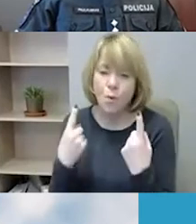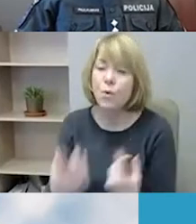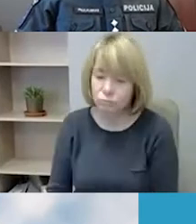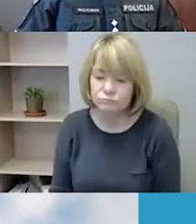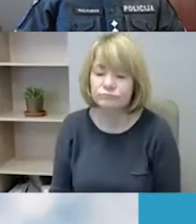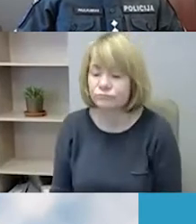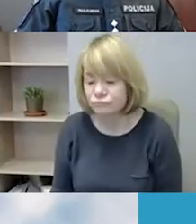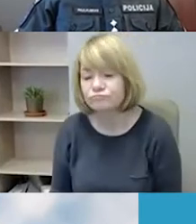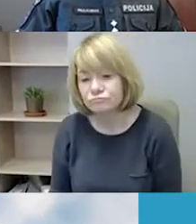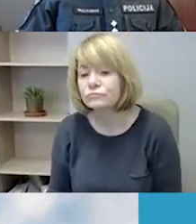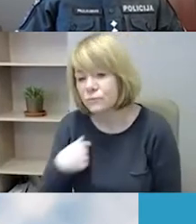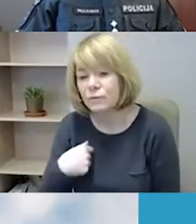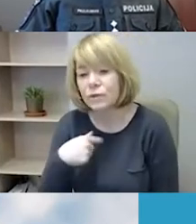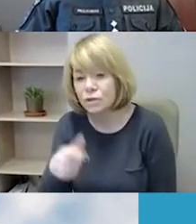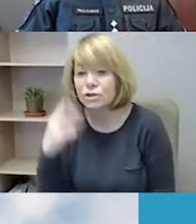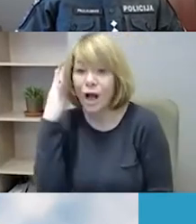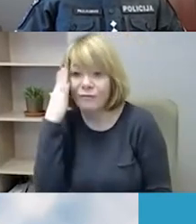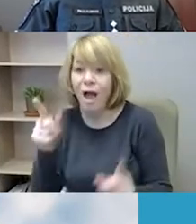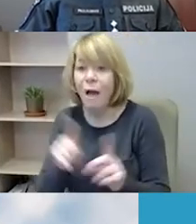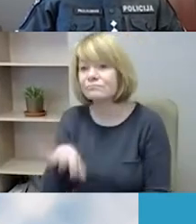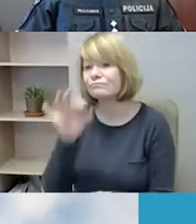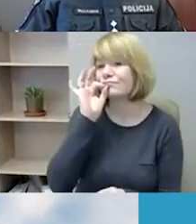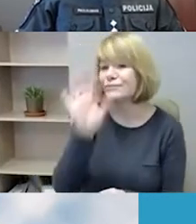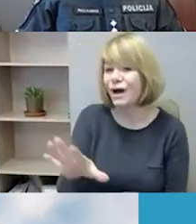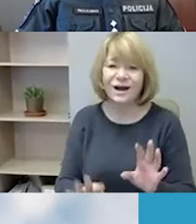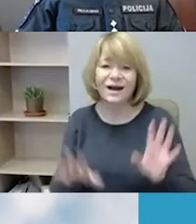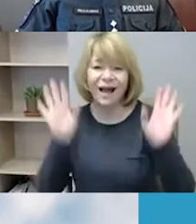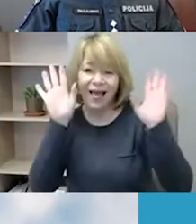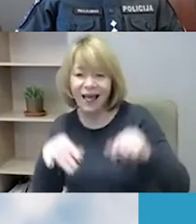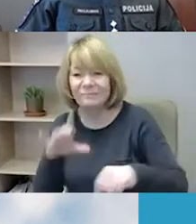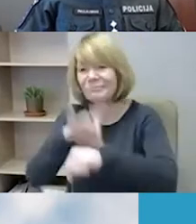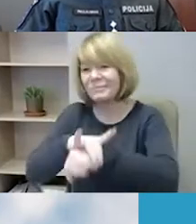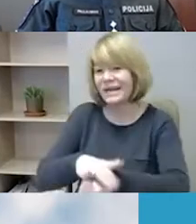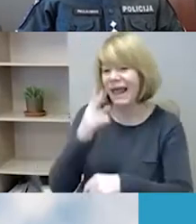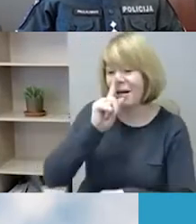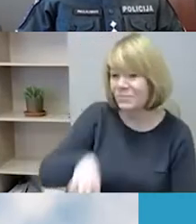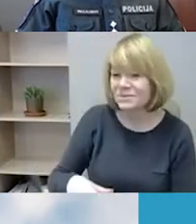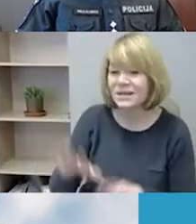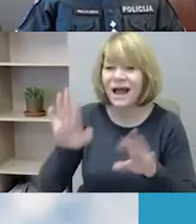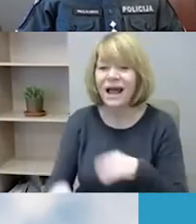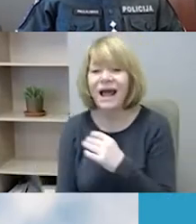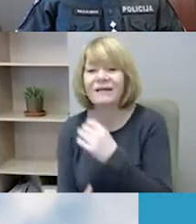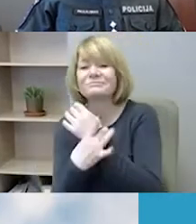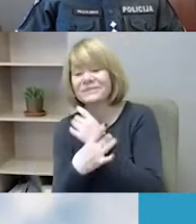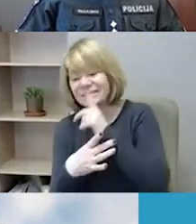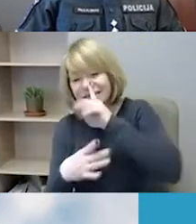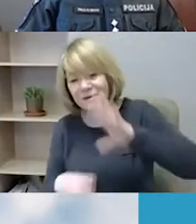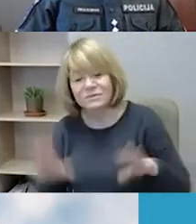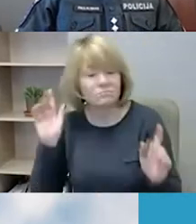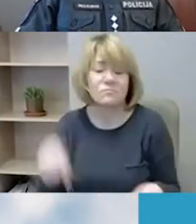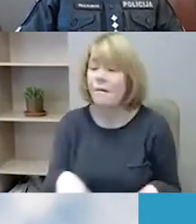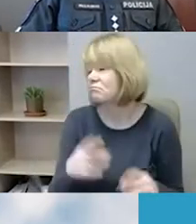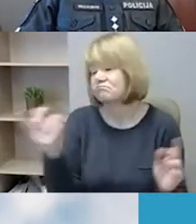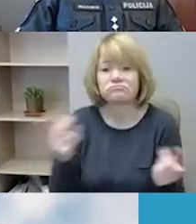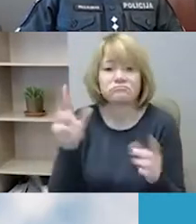manau, kad čia nebaudžiamumo fenomeno tikrai galėtume sumažinti labai ženkliai. Na ir